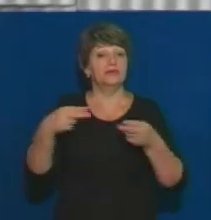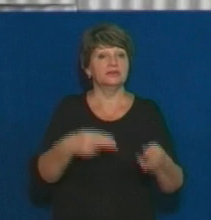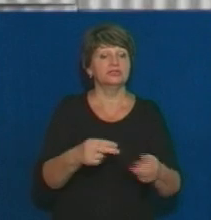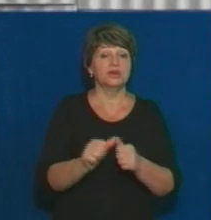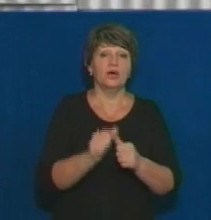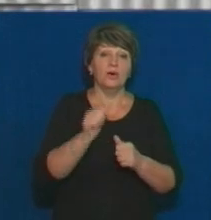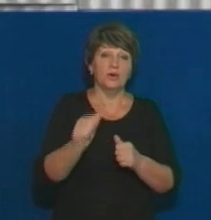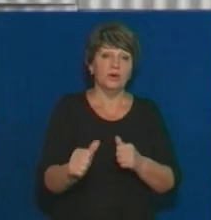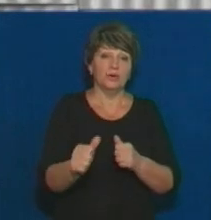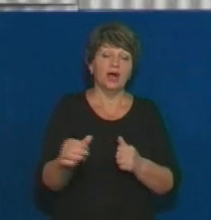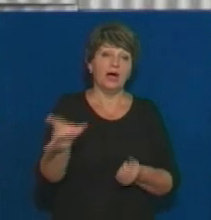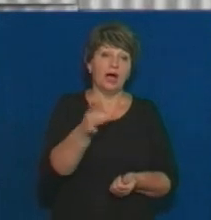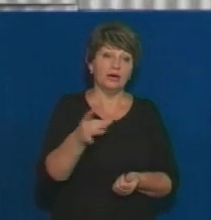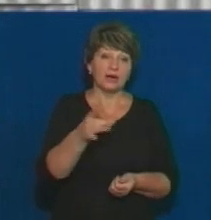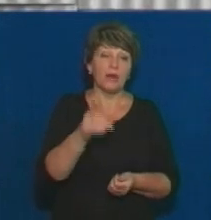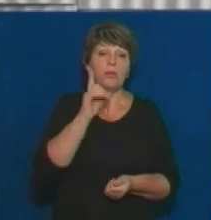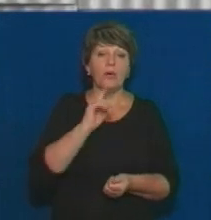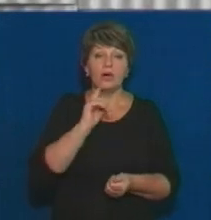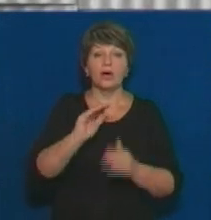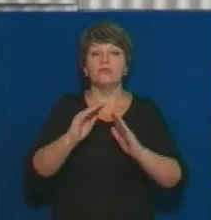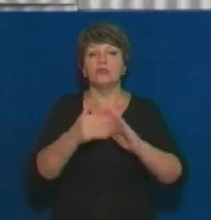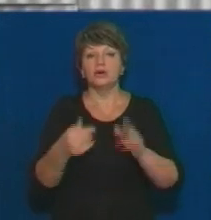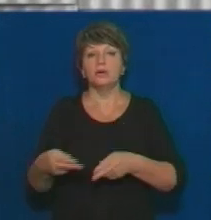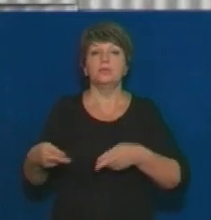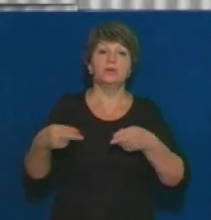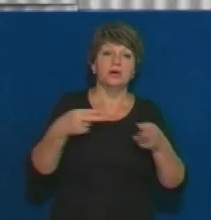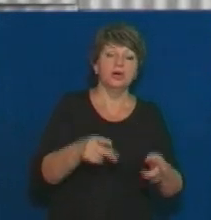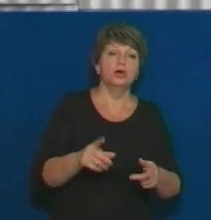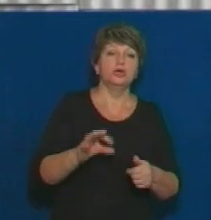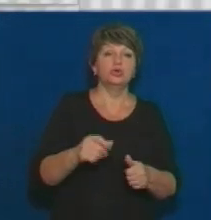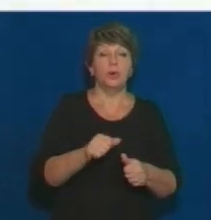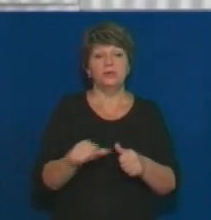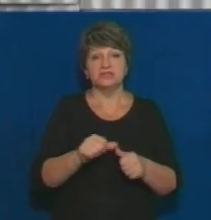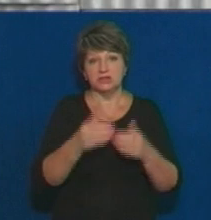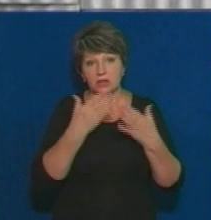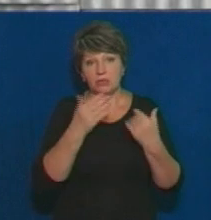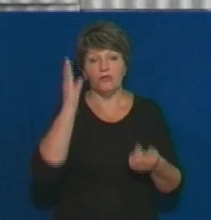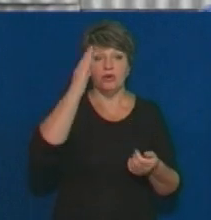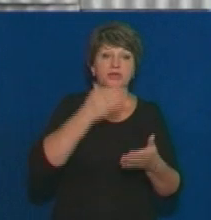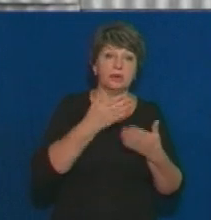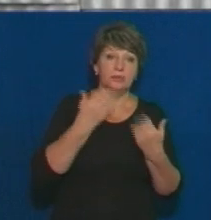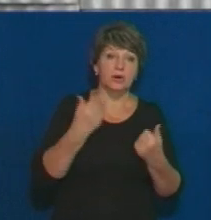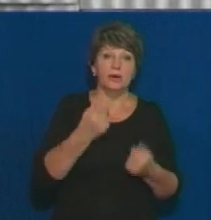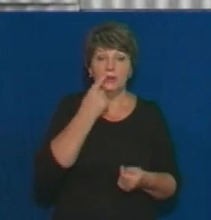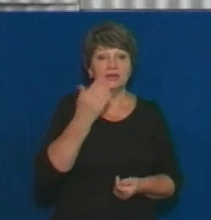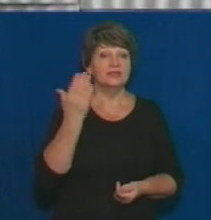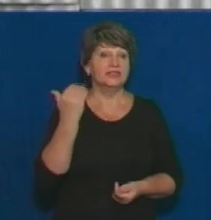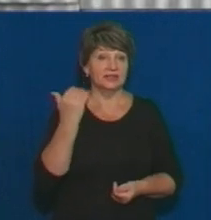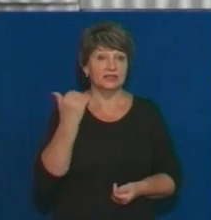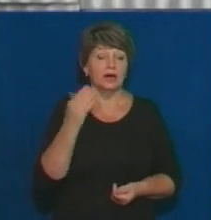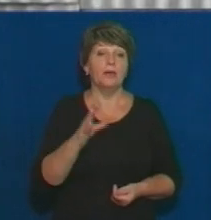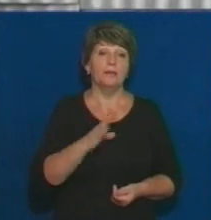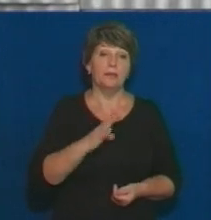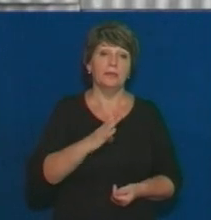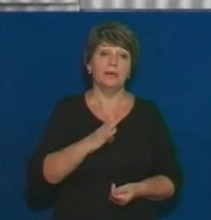Бо поки з району приїде, то бензину нема, то води нема. Було і не дуже давно, теж